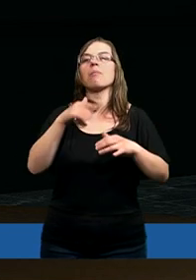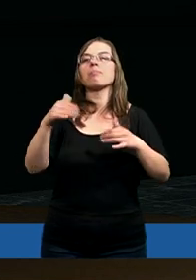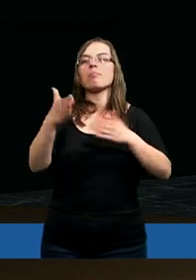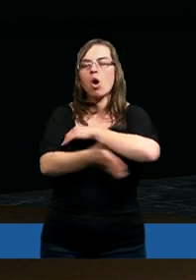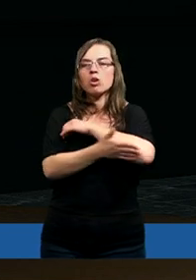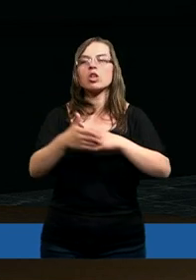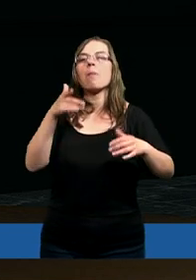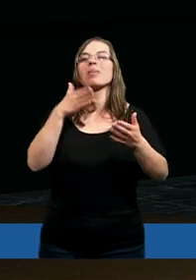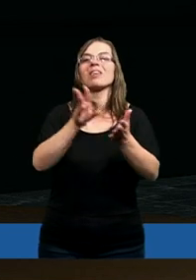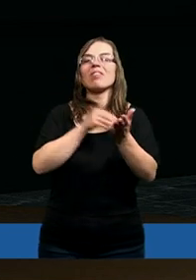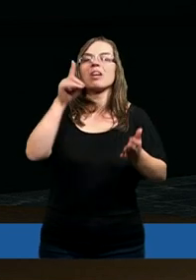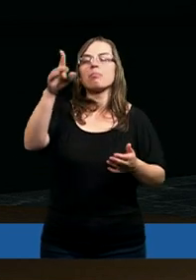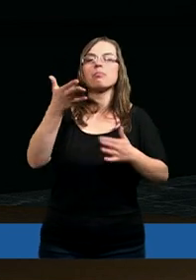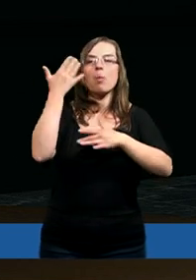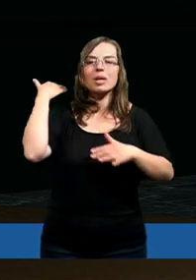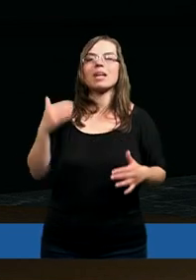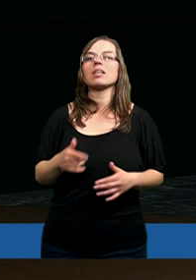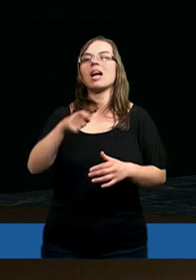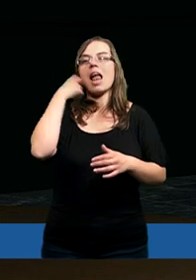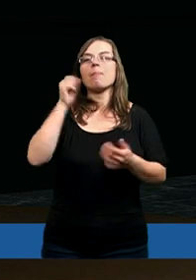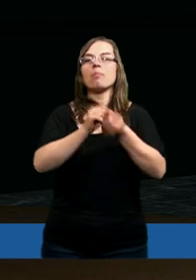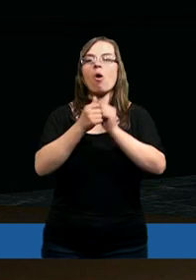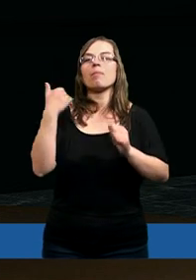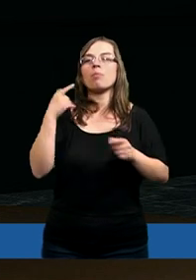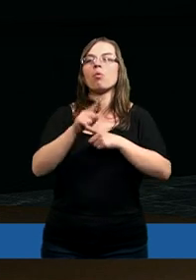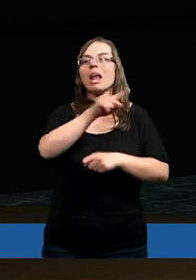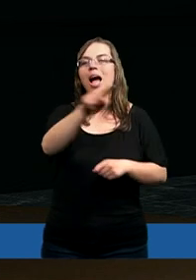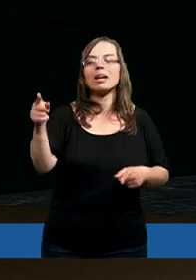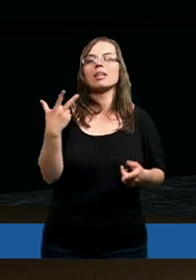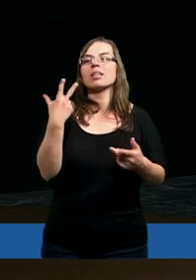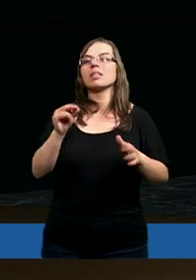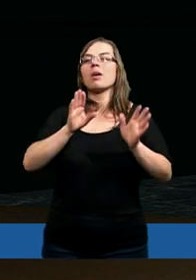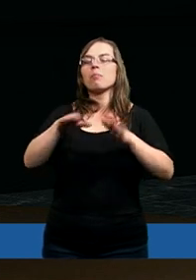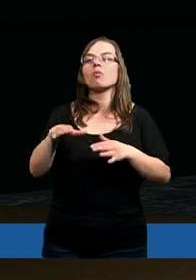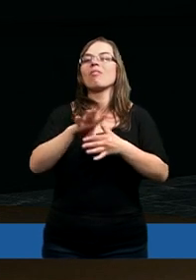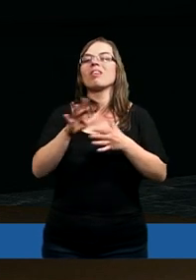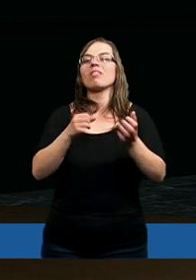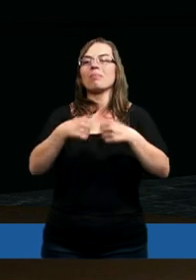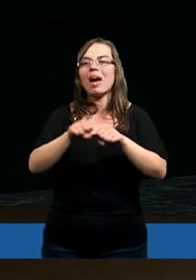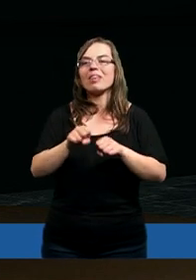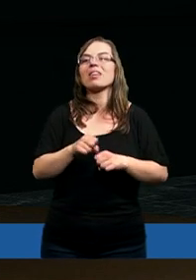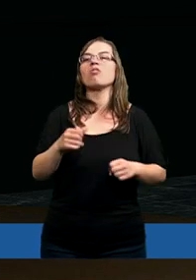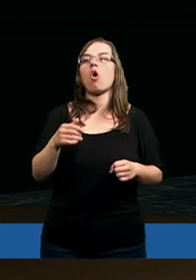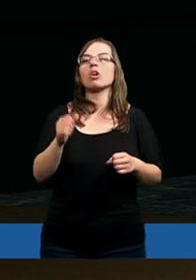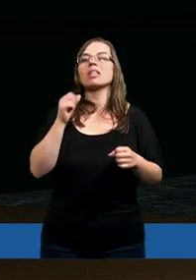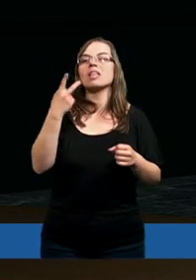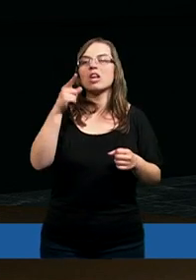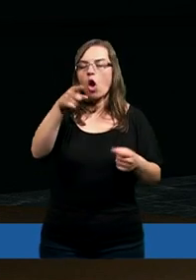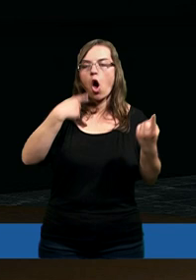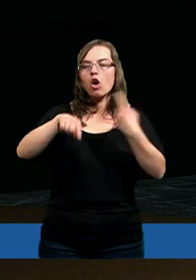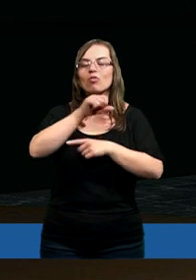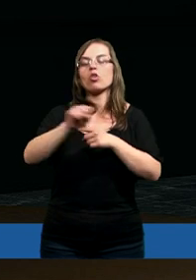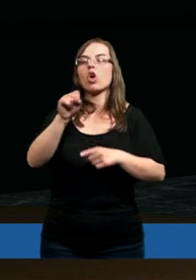to stan ich ostateczny jest gorszy niż poprzedni. Lepiej bowiem byłoby dla nich nie poznać drogi sprawiedliwości, niż poznawszy ją,